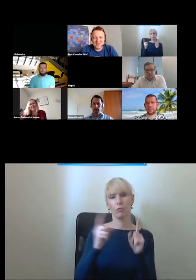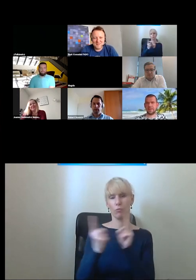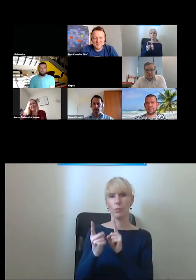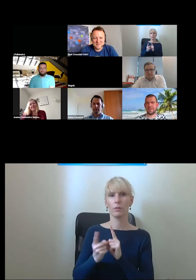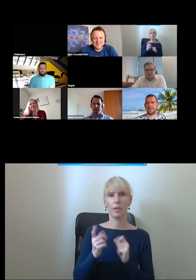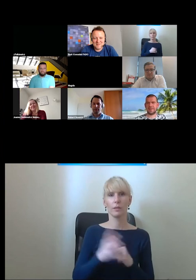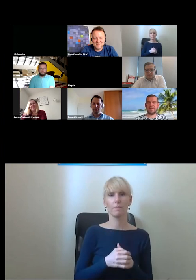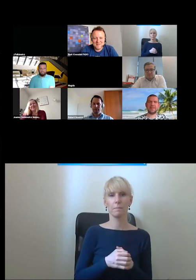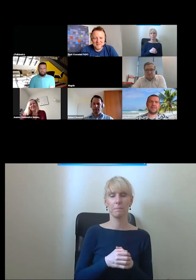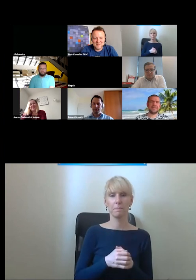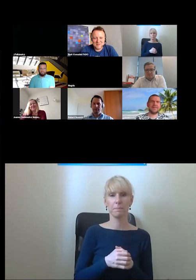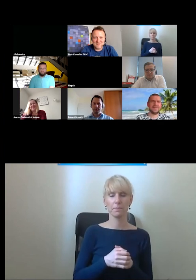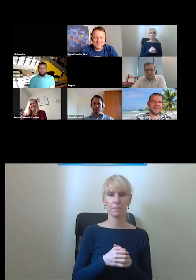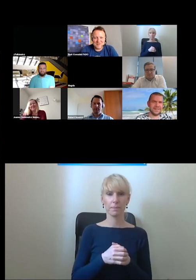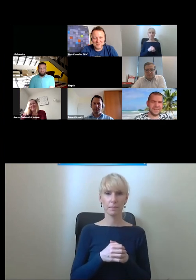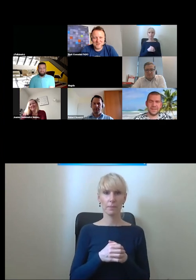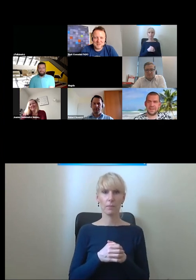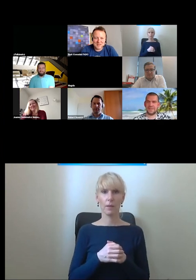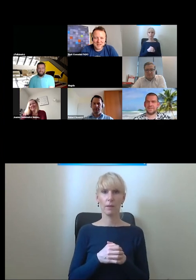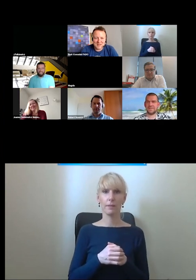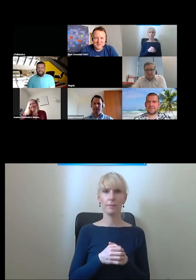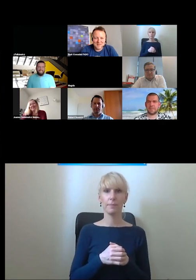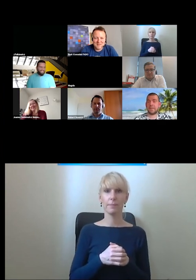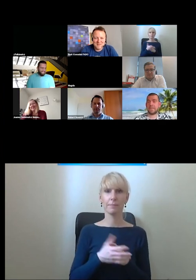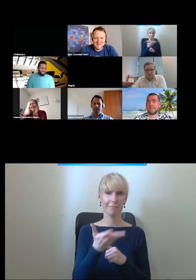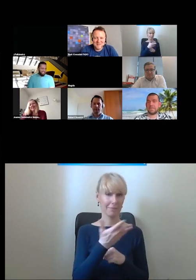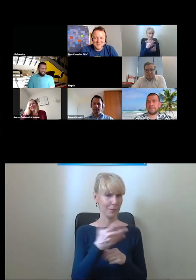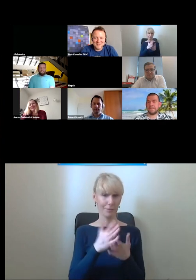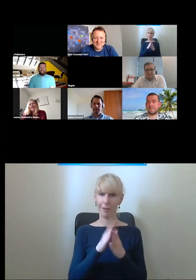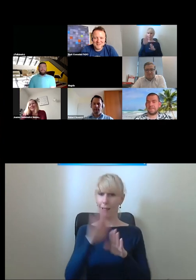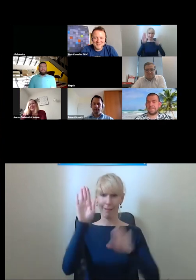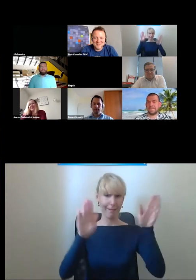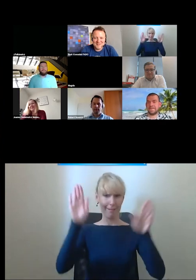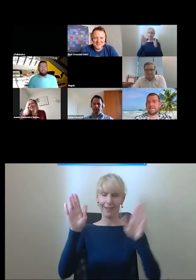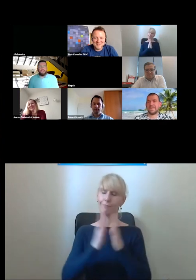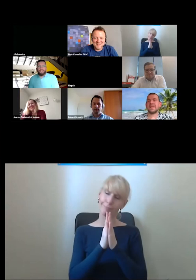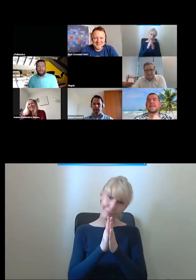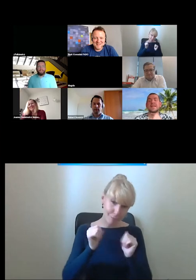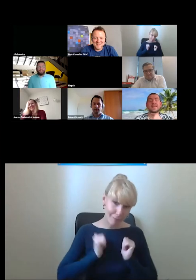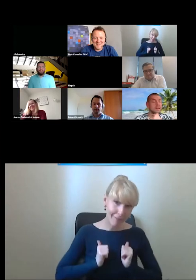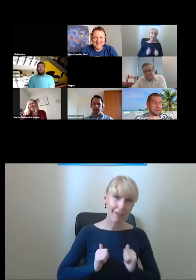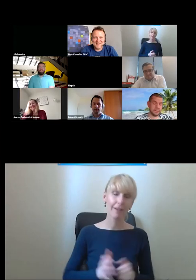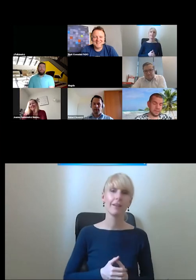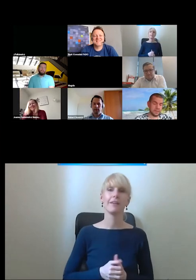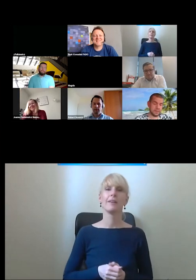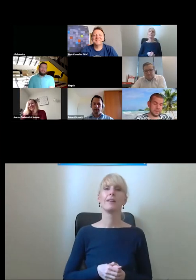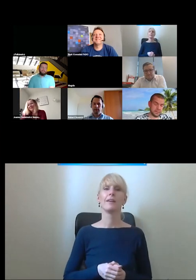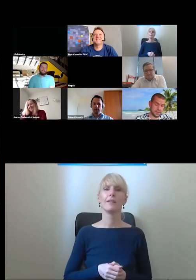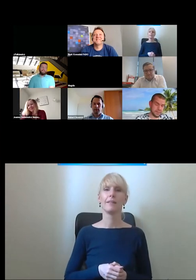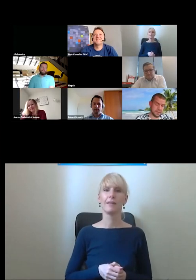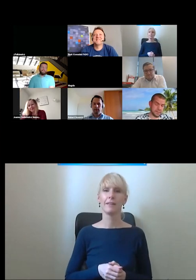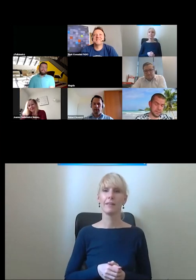pchać się Sławek widzę że trochę chce no ja mi pierwsze na myśl jak o to